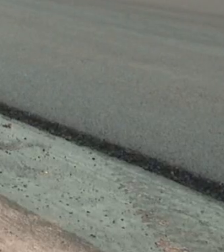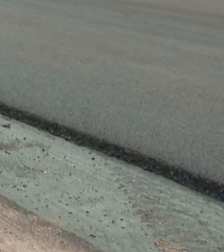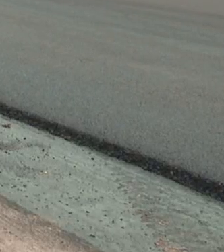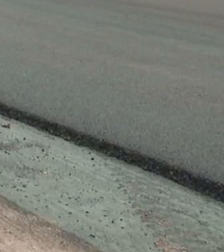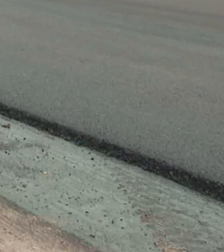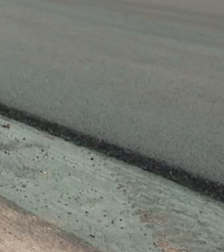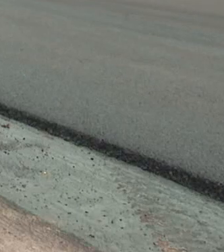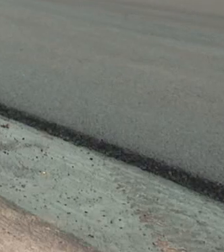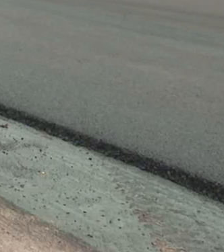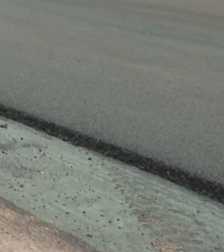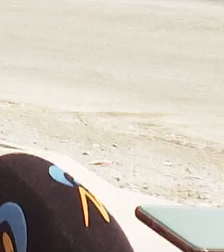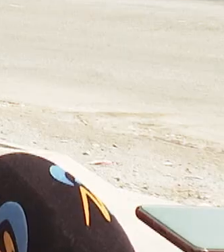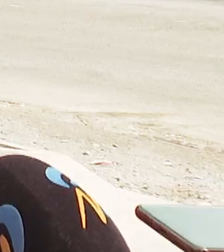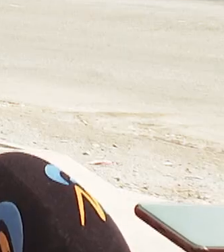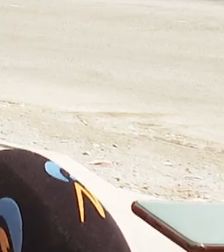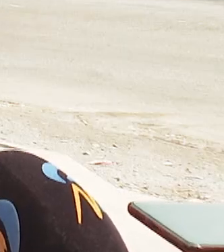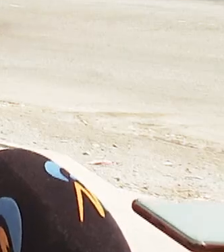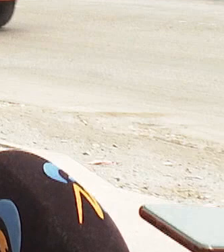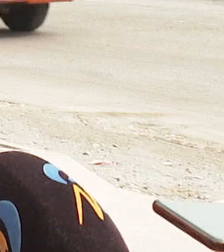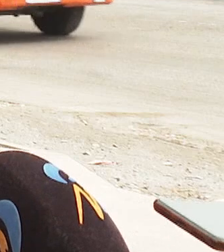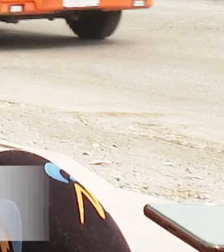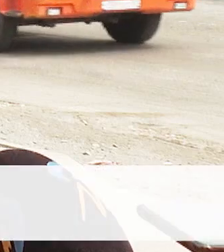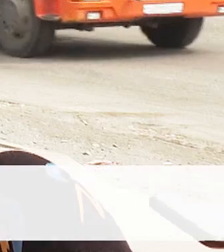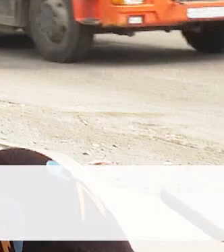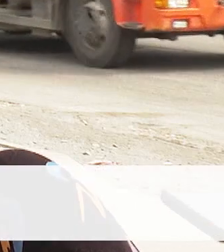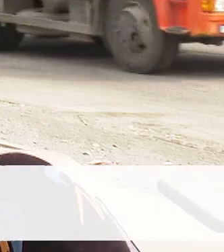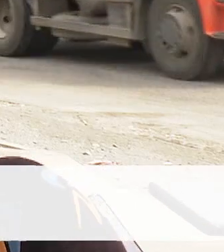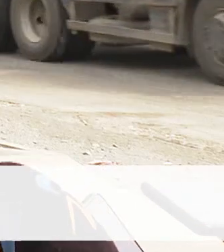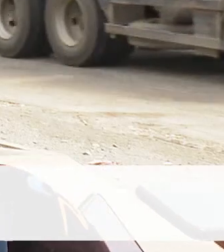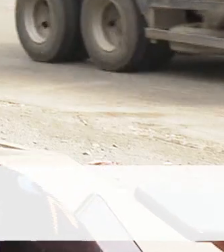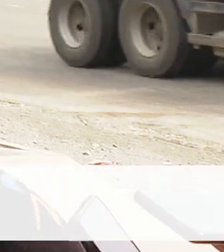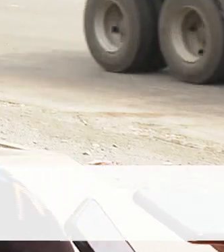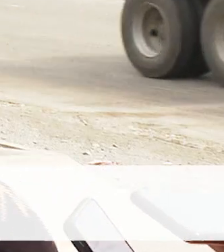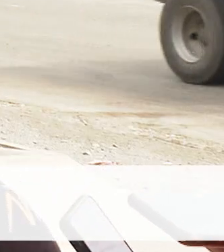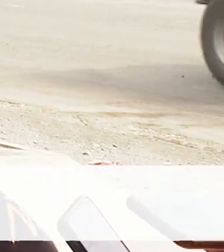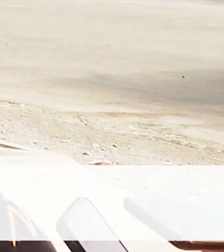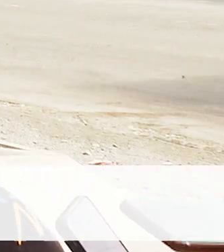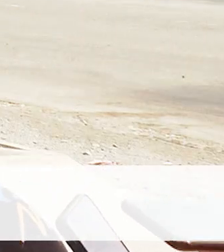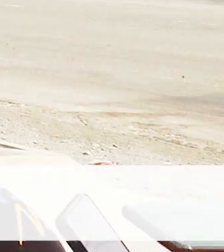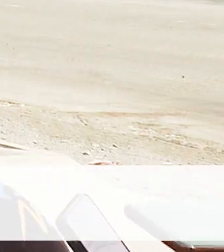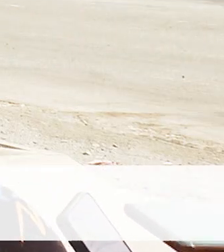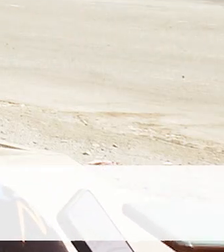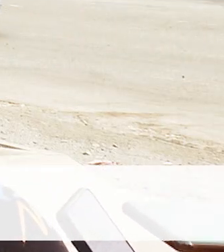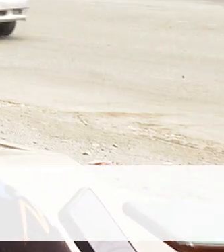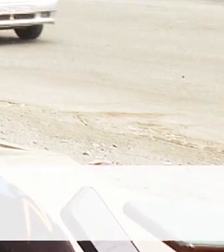на 50%. Выполнены работы по срезке поверхностного слоя асфальта бетона,